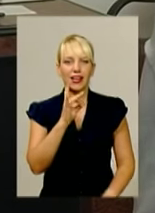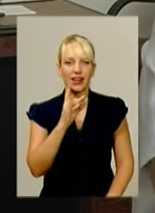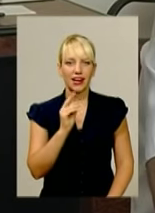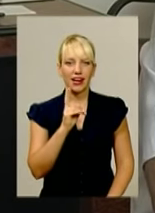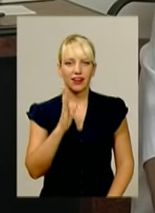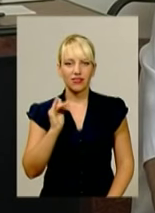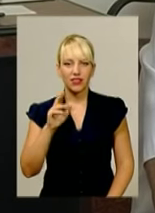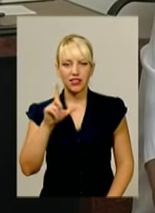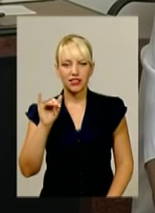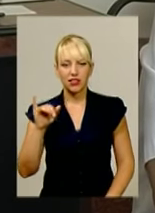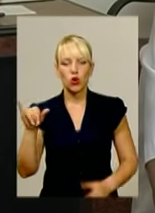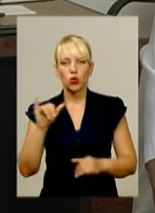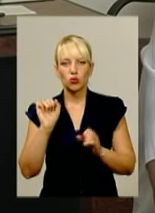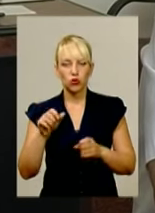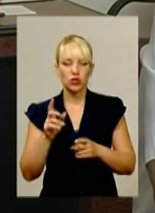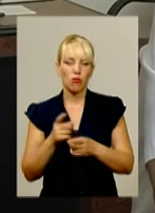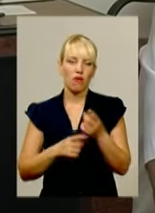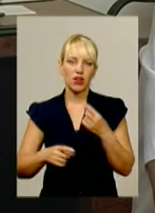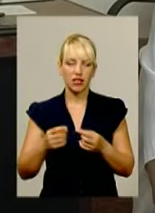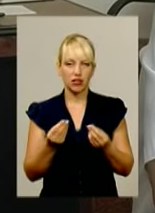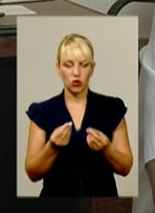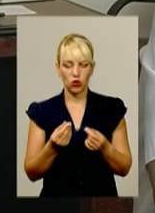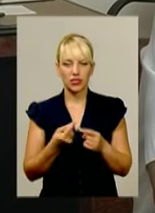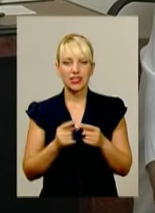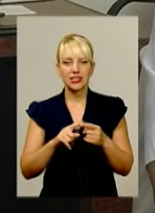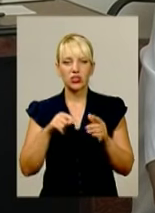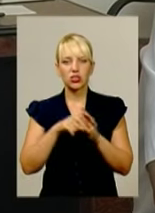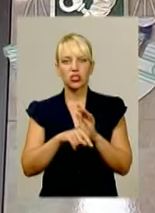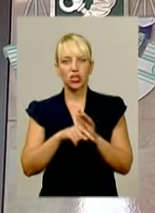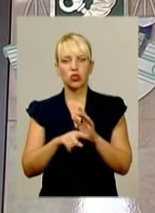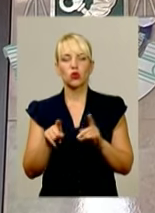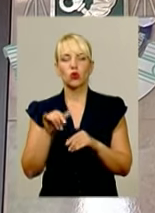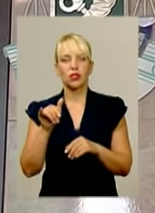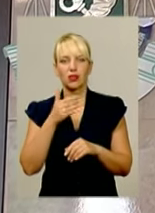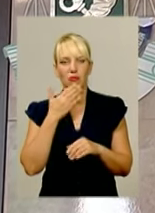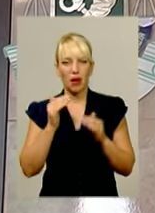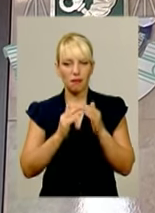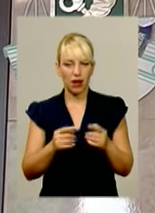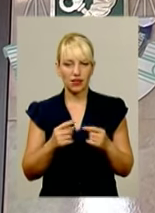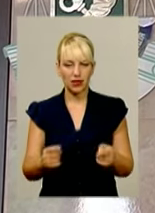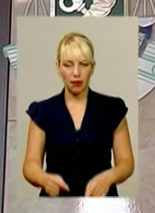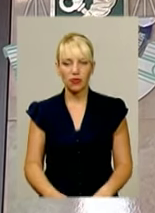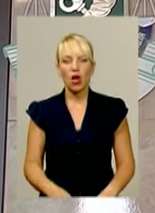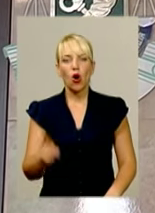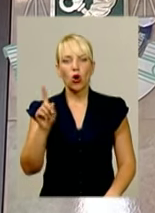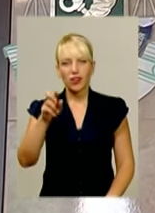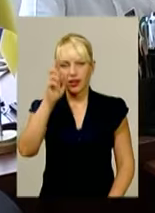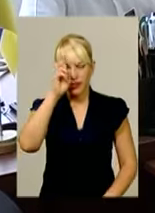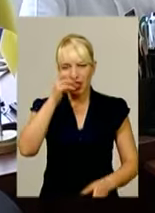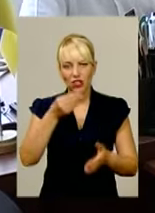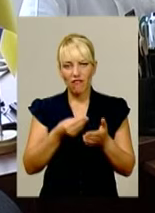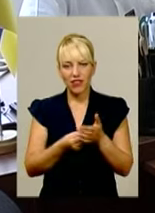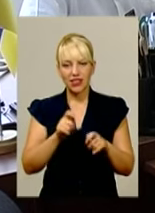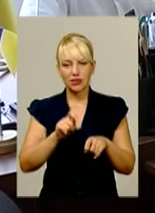куди можна буде повертати якісь коштів. Це не означає, що там майна в них нема». Однак Держфінінспекція припускає, що фірма